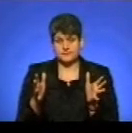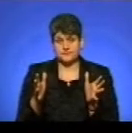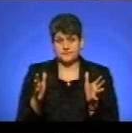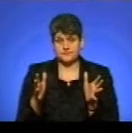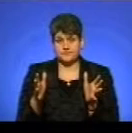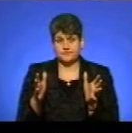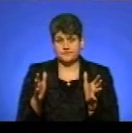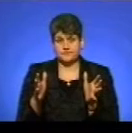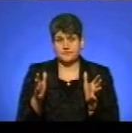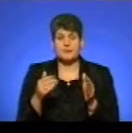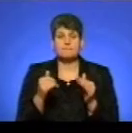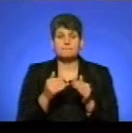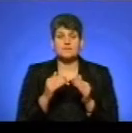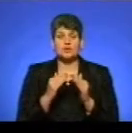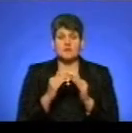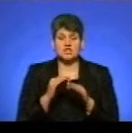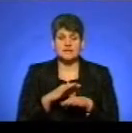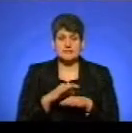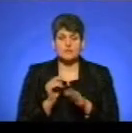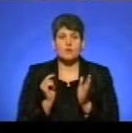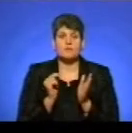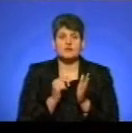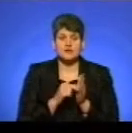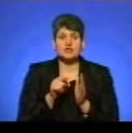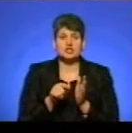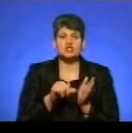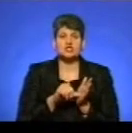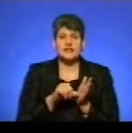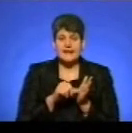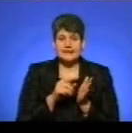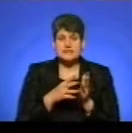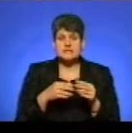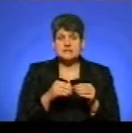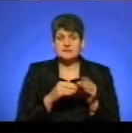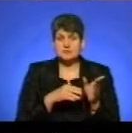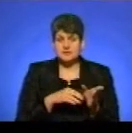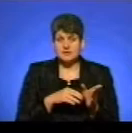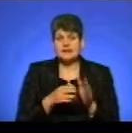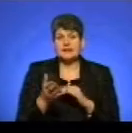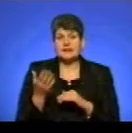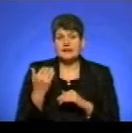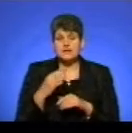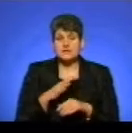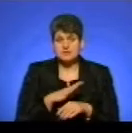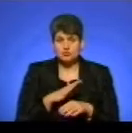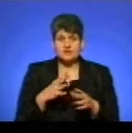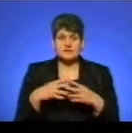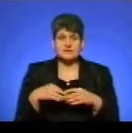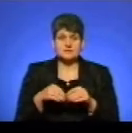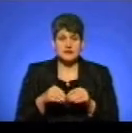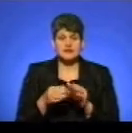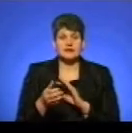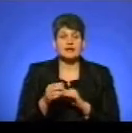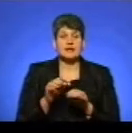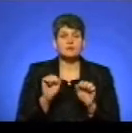тобто, під домашнє насильство підбадають ті члени, які раніше були в сім'ї, які